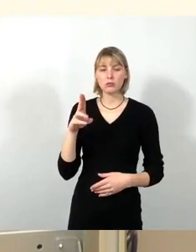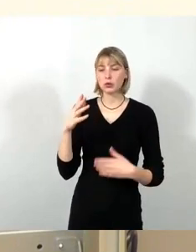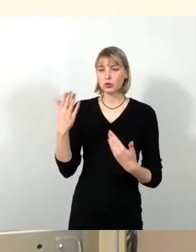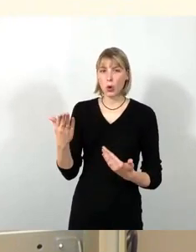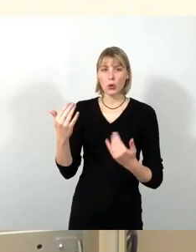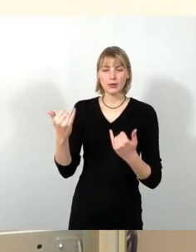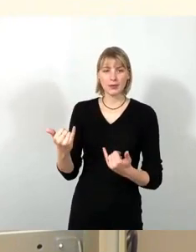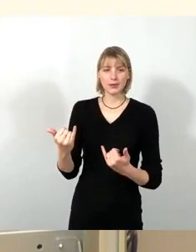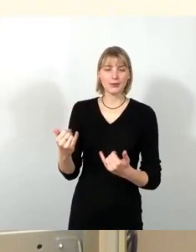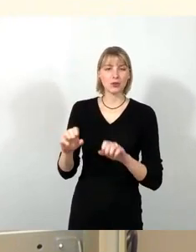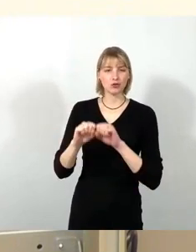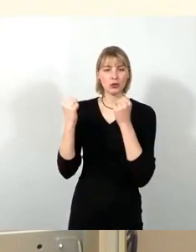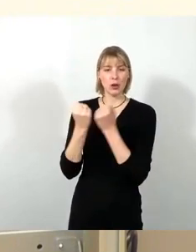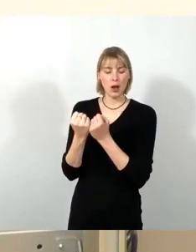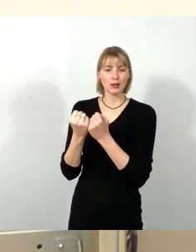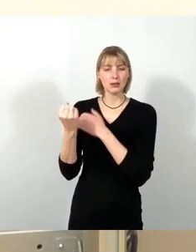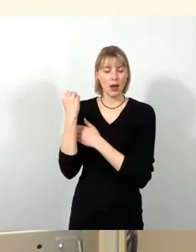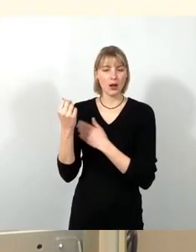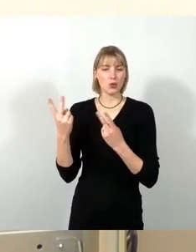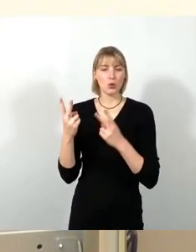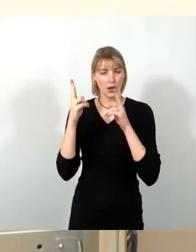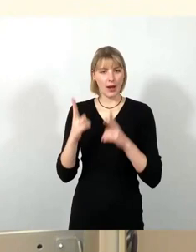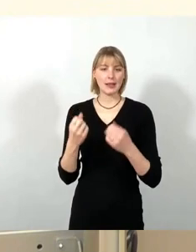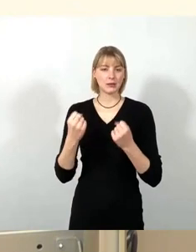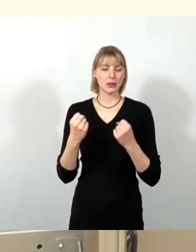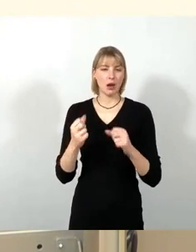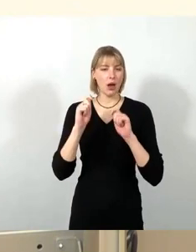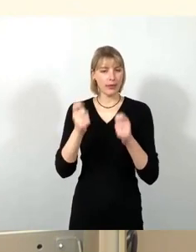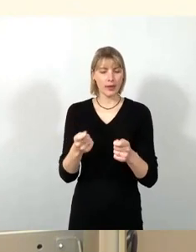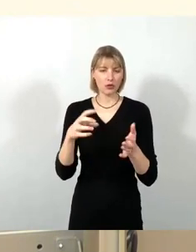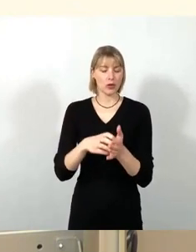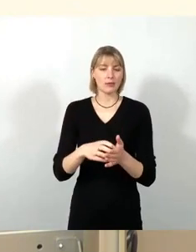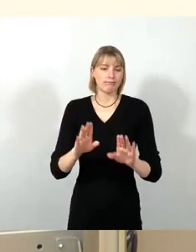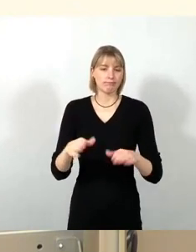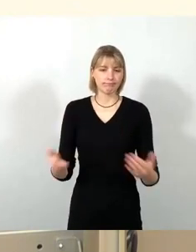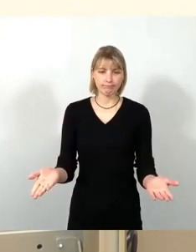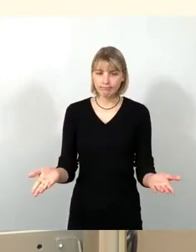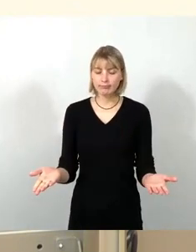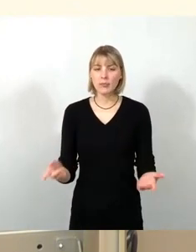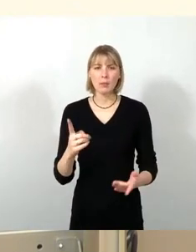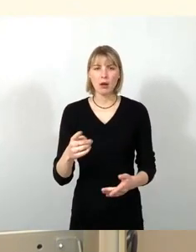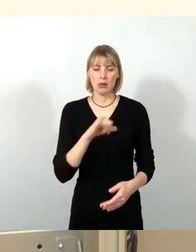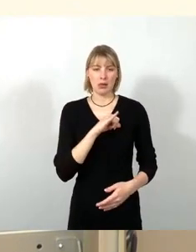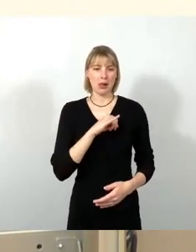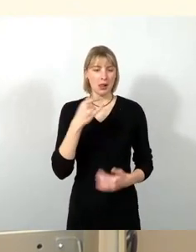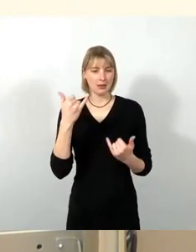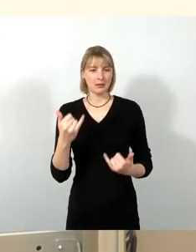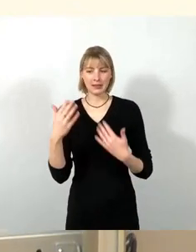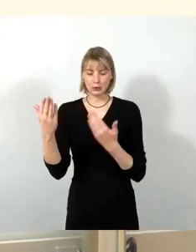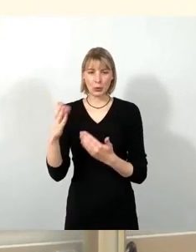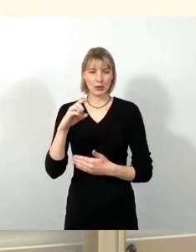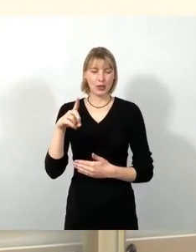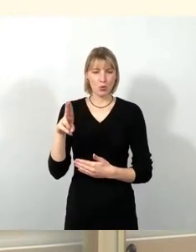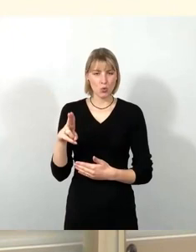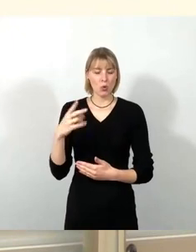Anträge zu stellen. Ich finde es interessant, dass jetzt im Prinzip die CDU Helikoptergeld über Dresdner Musikschulen abwirft und in